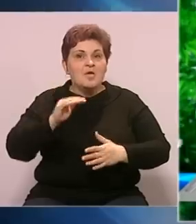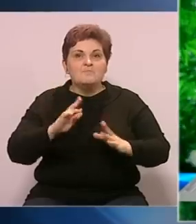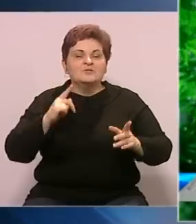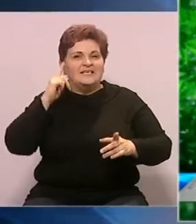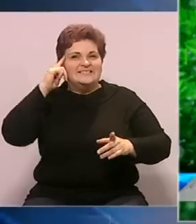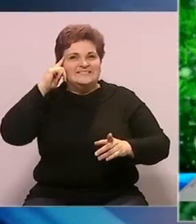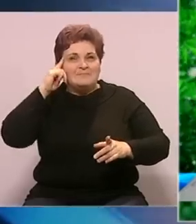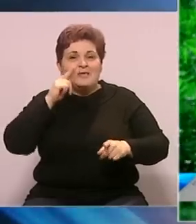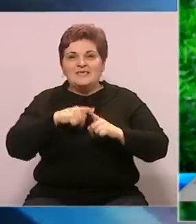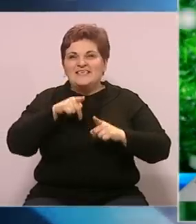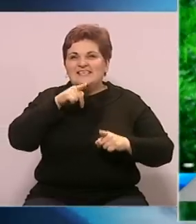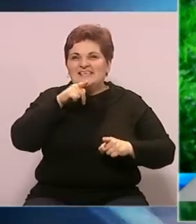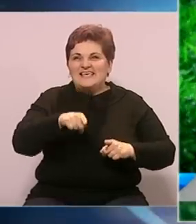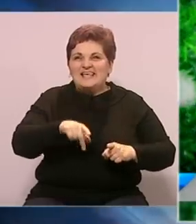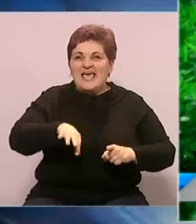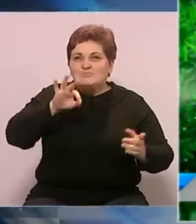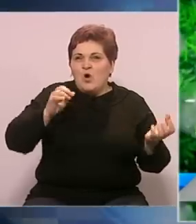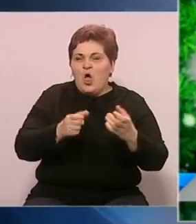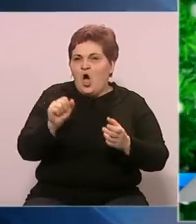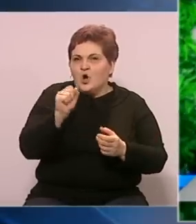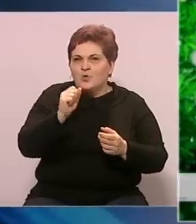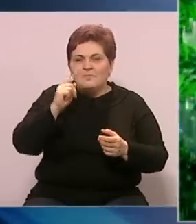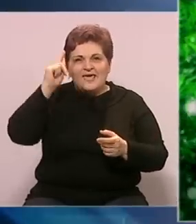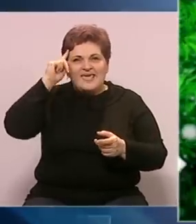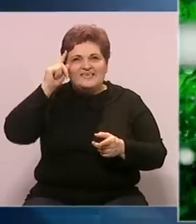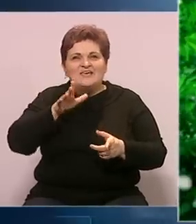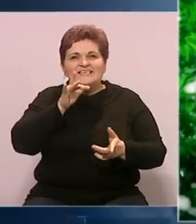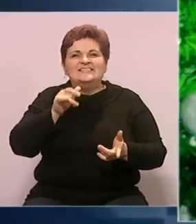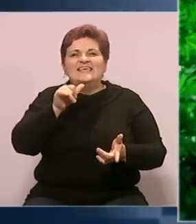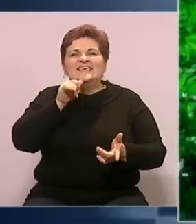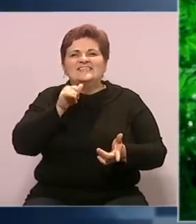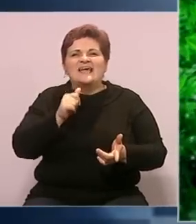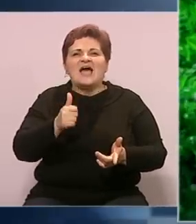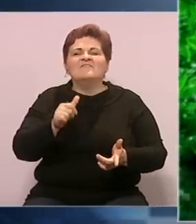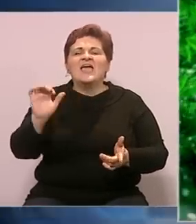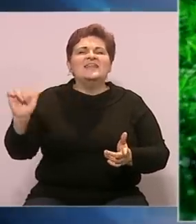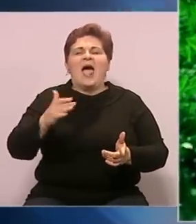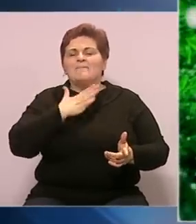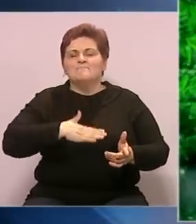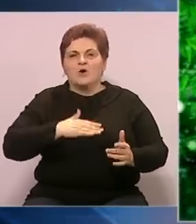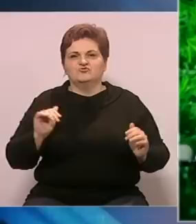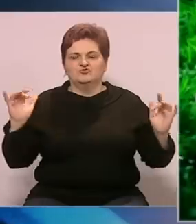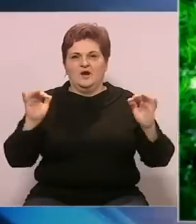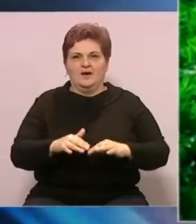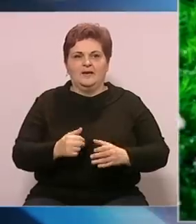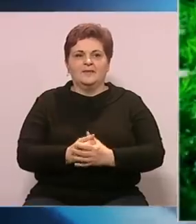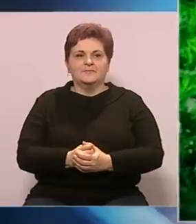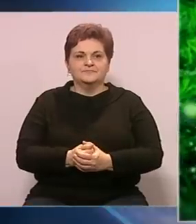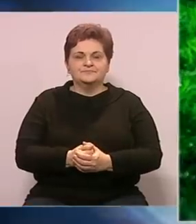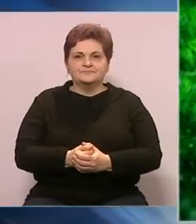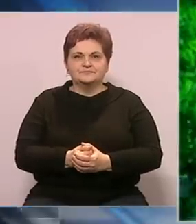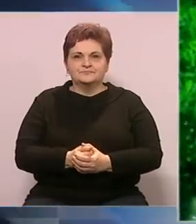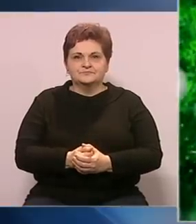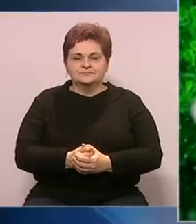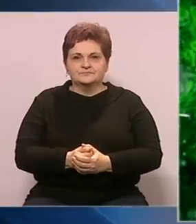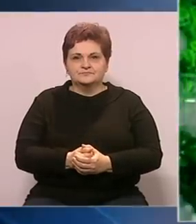smatraju da upravo je izbor benda bio presudan i stavio Sarajevo na top listu najpoželjnih. Ajmo zajedno,